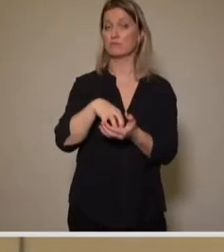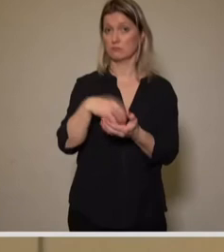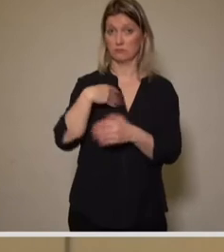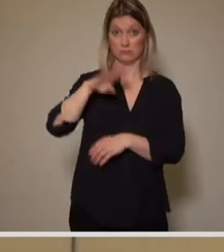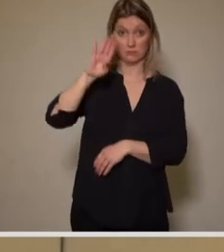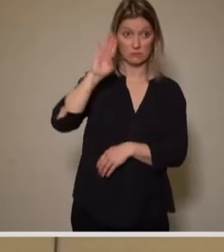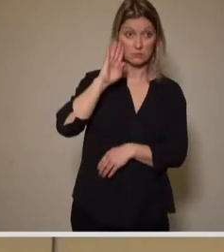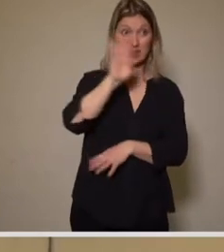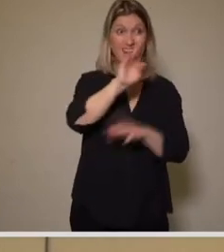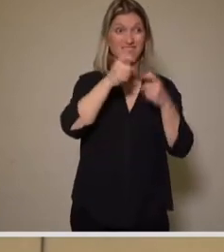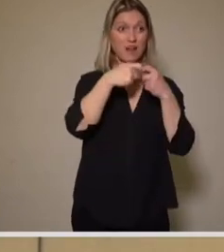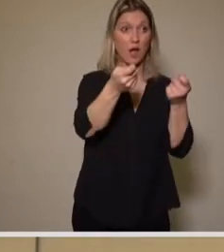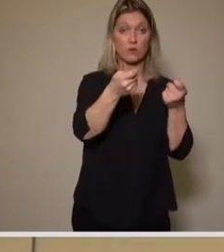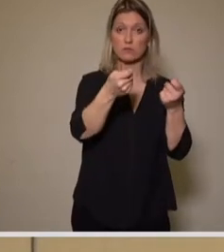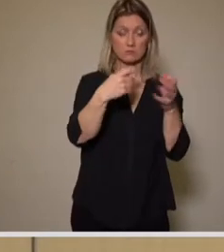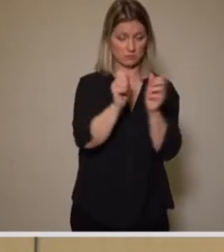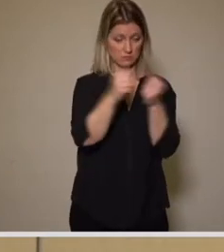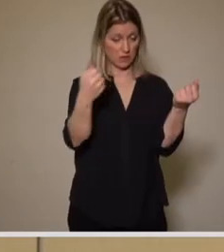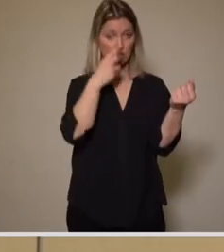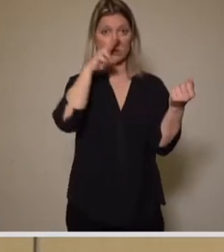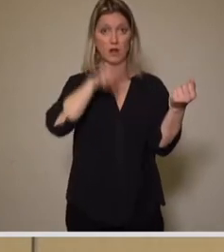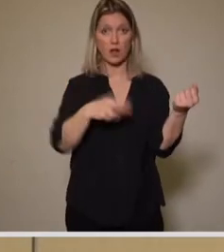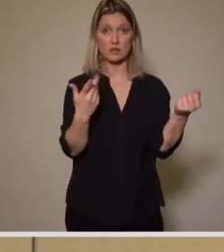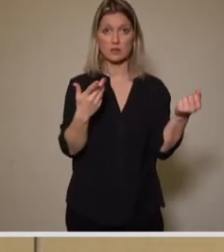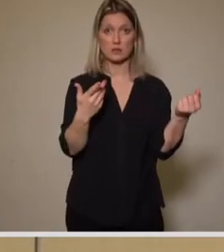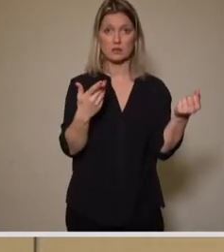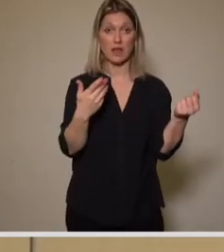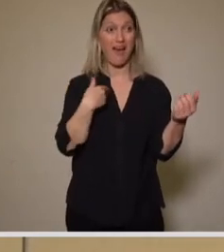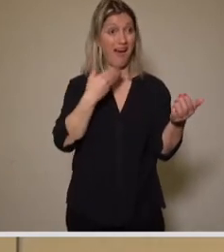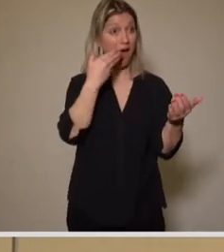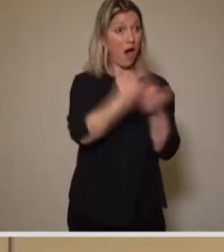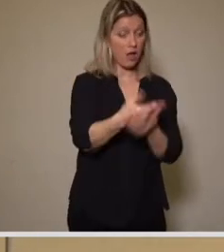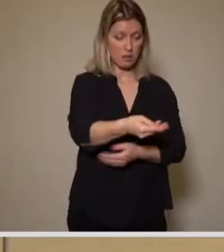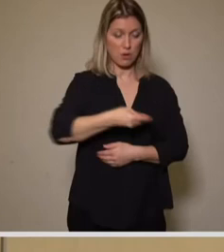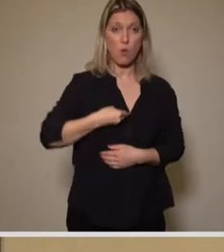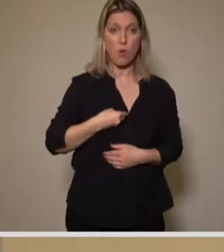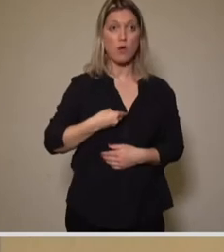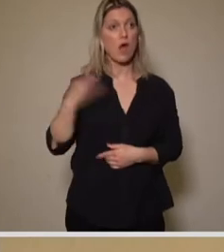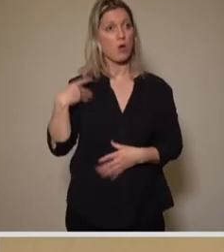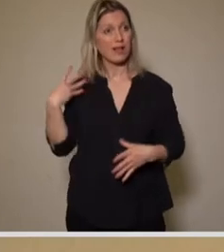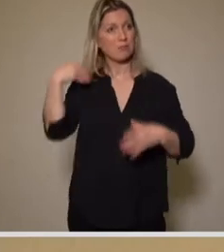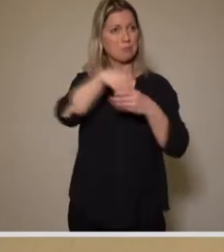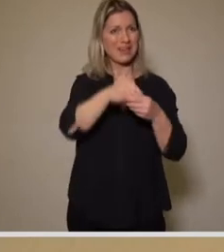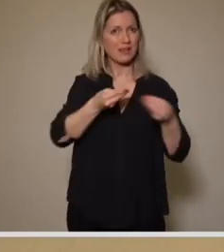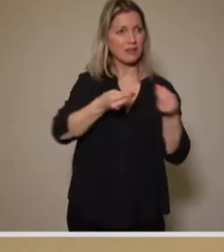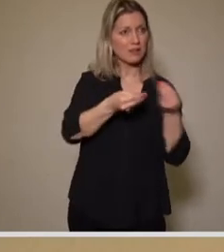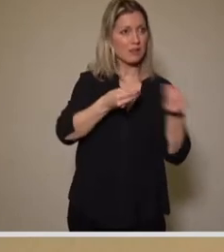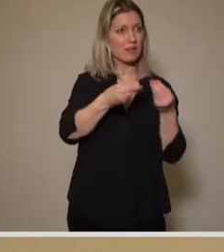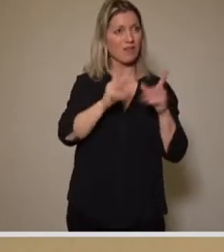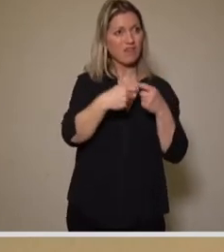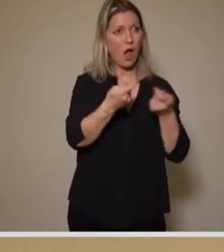Presse erfahren. Es gab weder ein Angebot an die Landeshauptstadt noch eine Einbeziehung in die Landeshauptstadt, in die